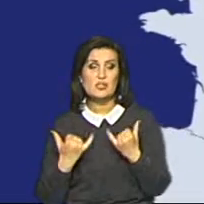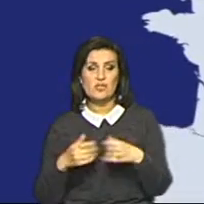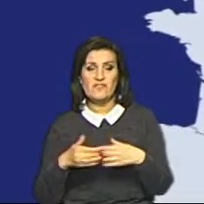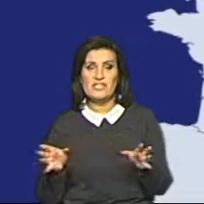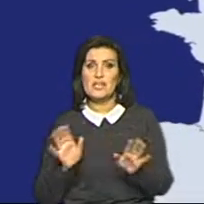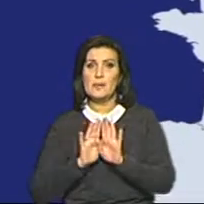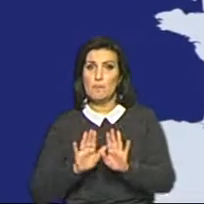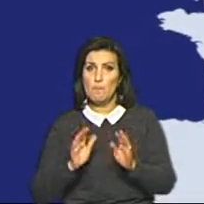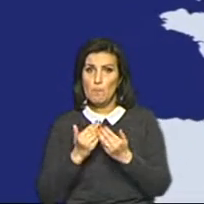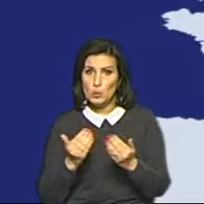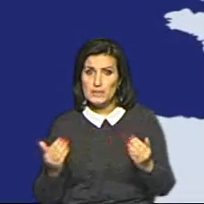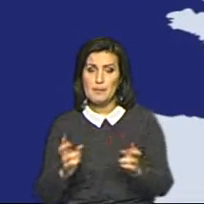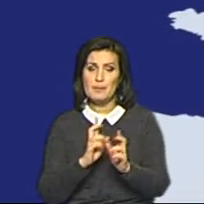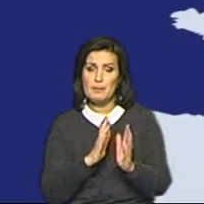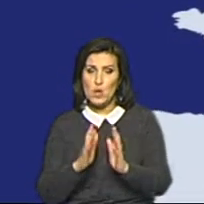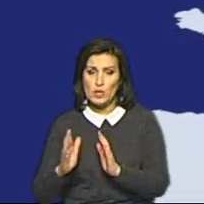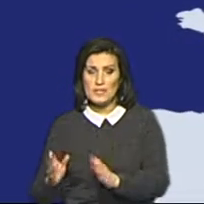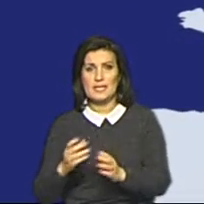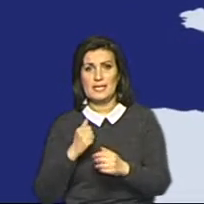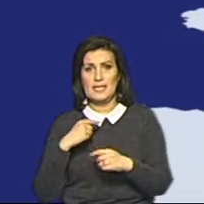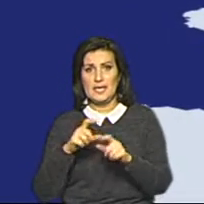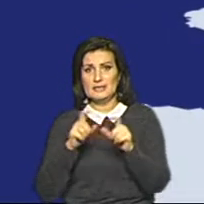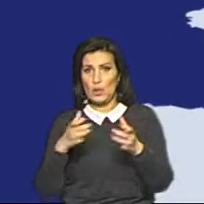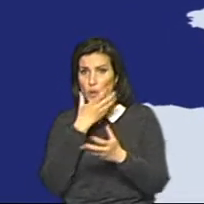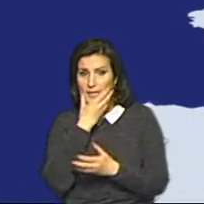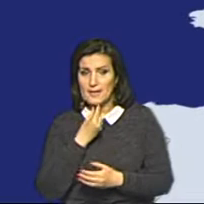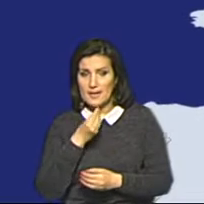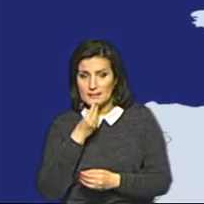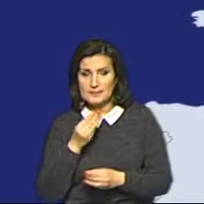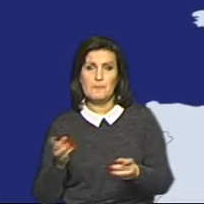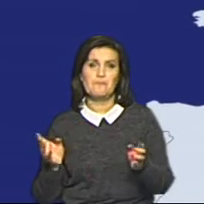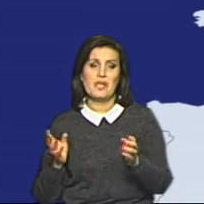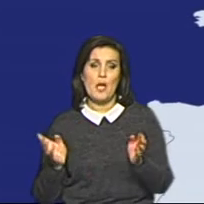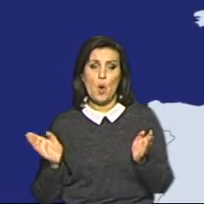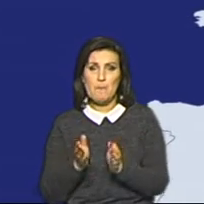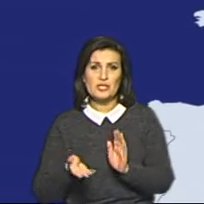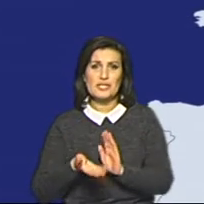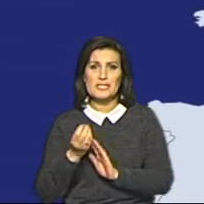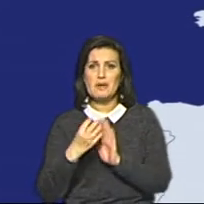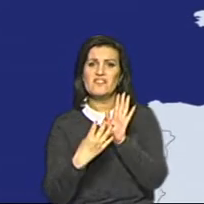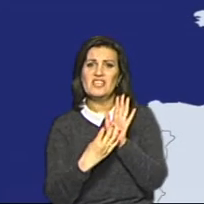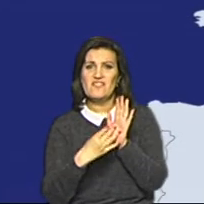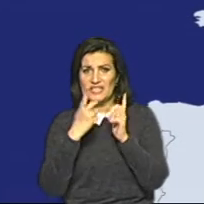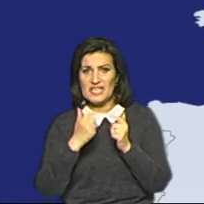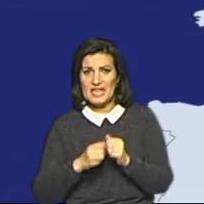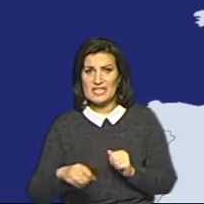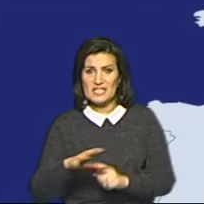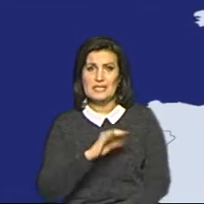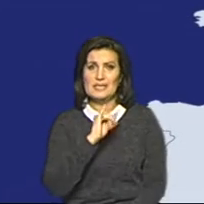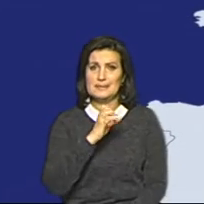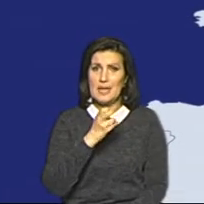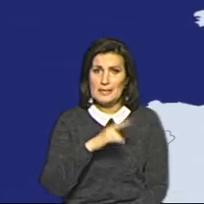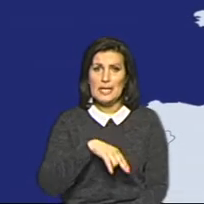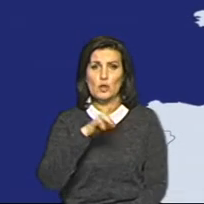музеї, бібліотеки та салони краси. Також обмеження частково знімають ще в дев'яти країнах Європи, серед віких Ісландія,